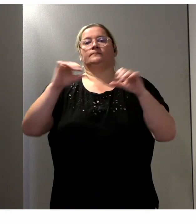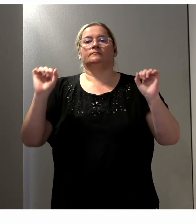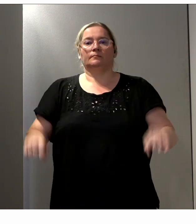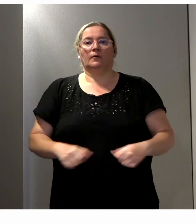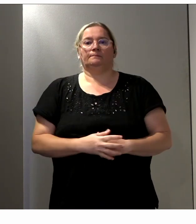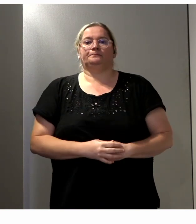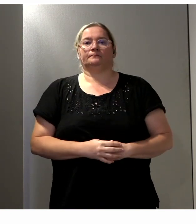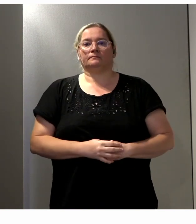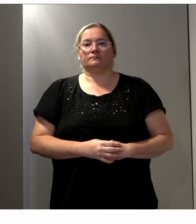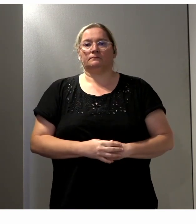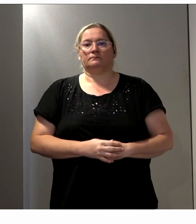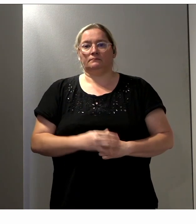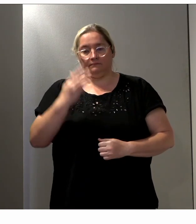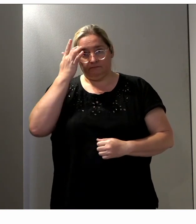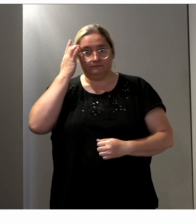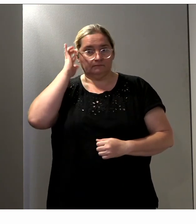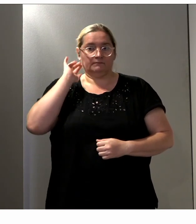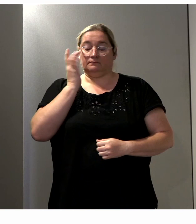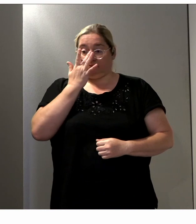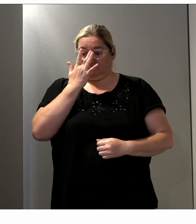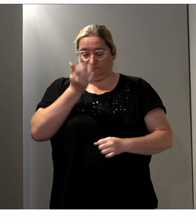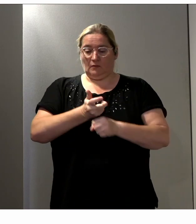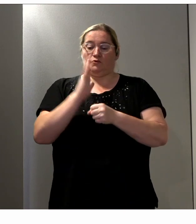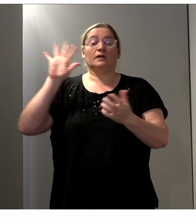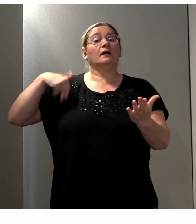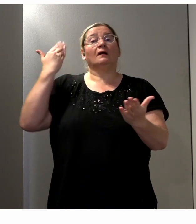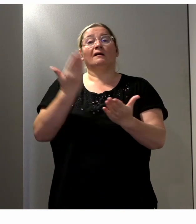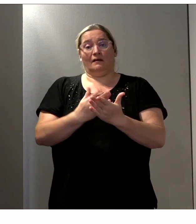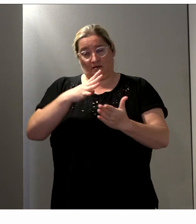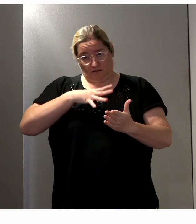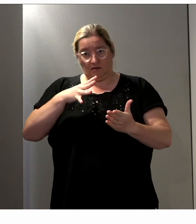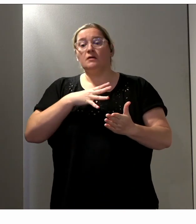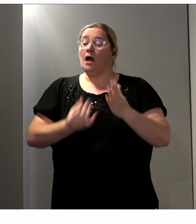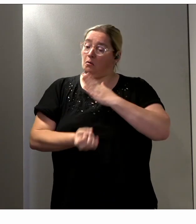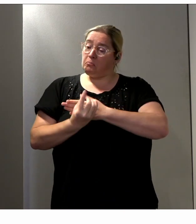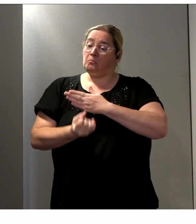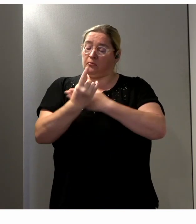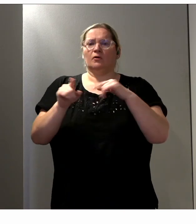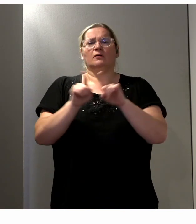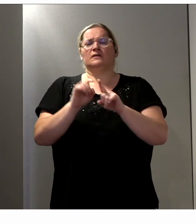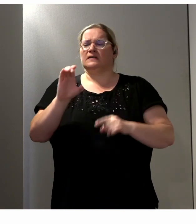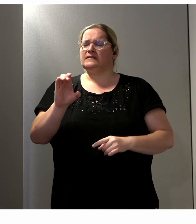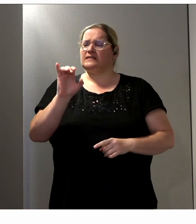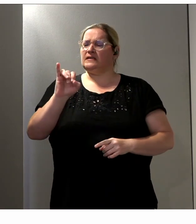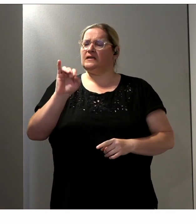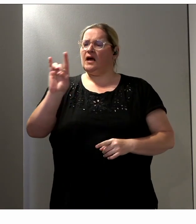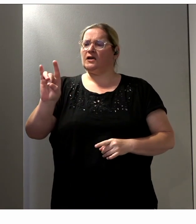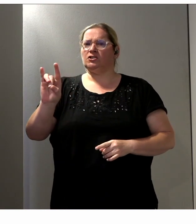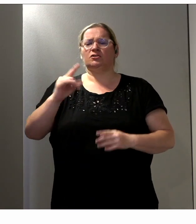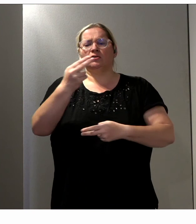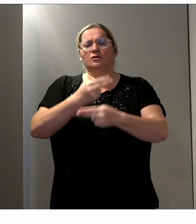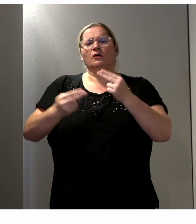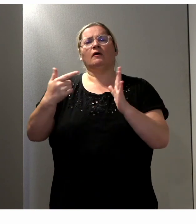initiatives qui ont déjà été prises depuis plusieurs années, une mesure CIH du CIH de novembre 2020